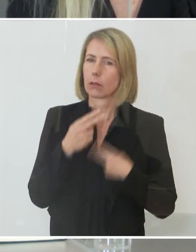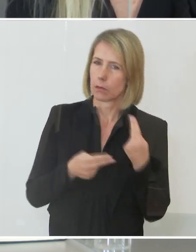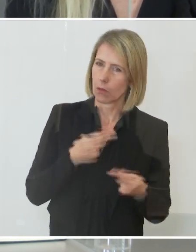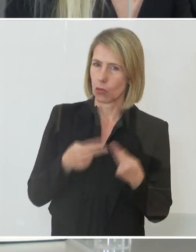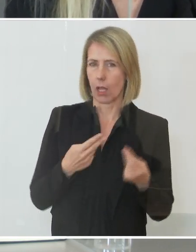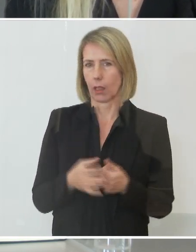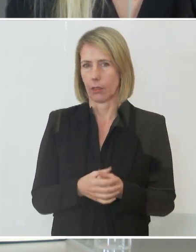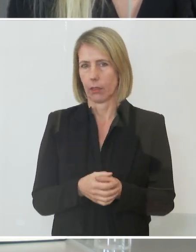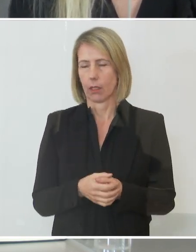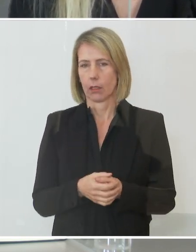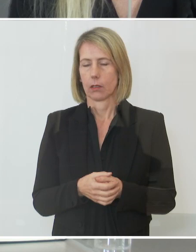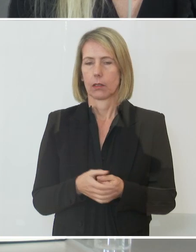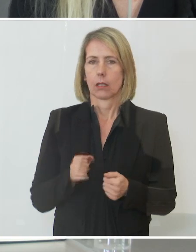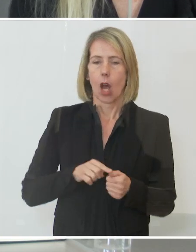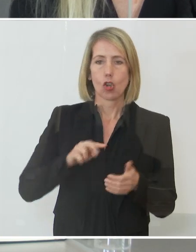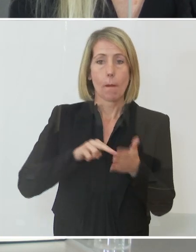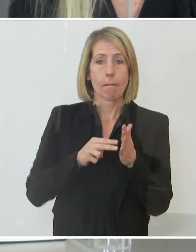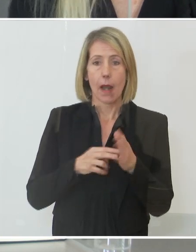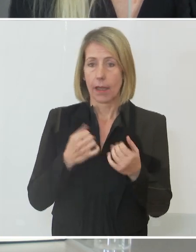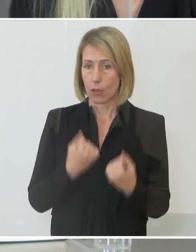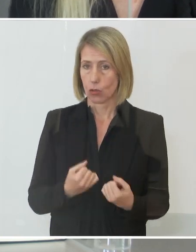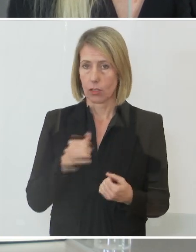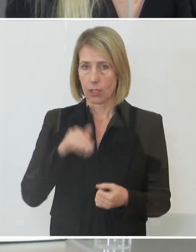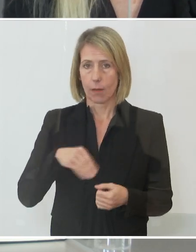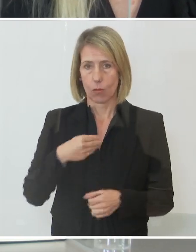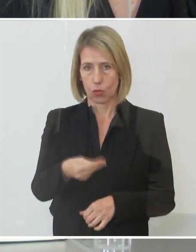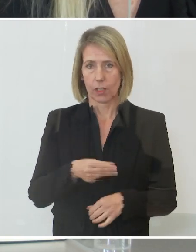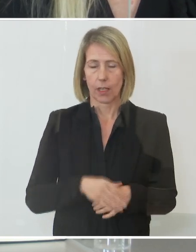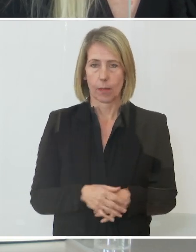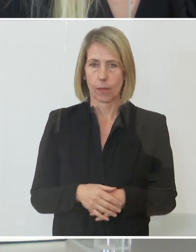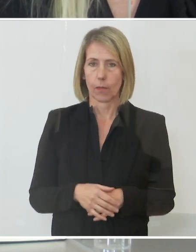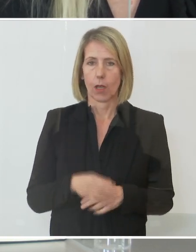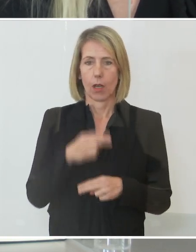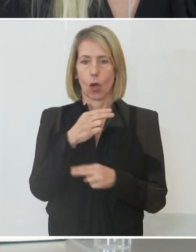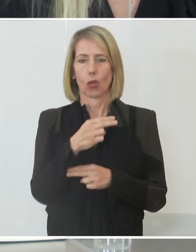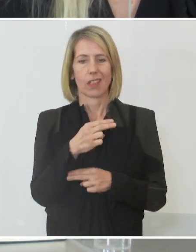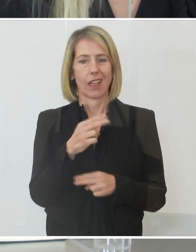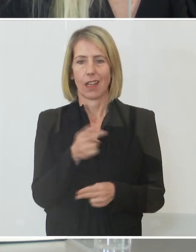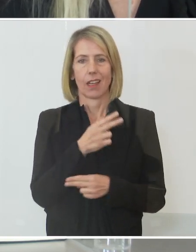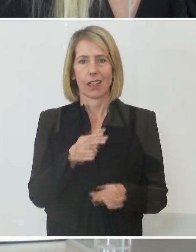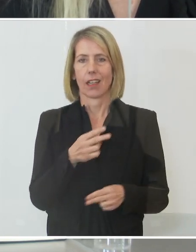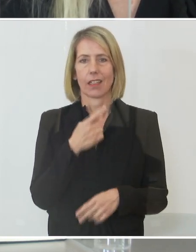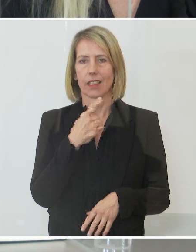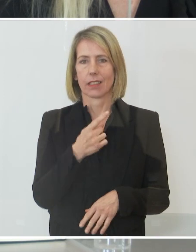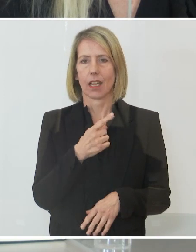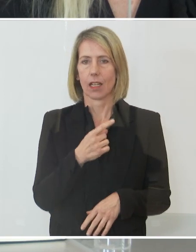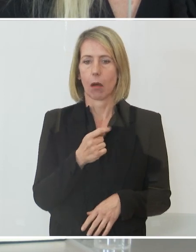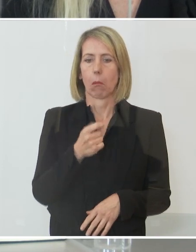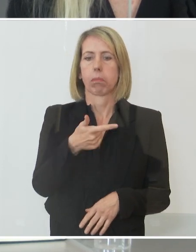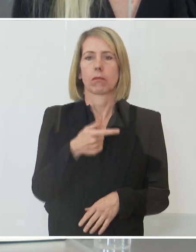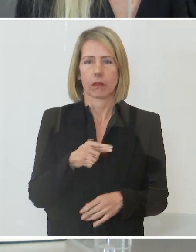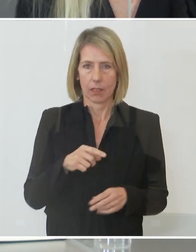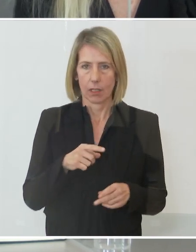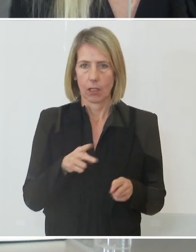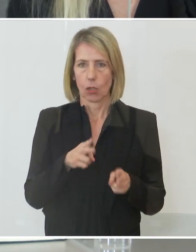auch auf Planungssicherheit setzen. Denn ein Hotel kann man nicht so innerhalb kurzer Zeit